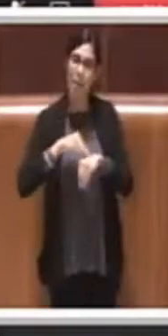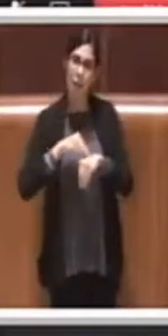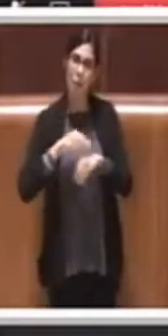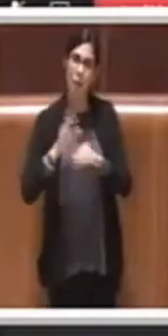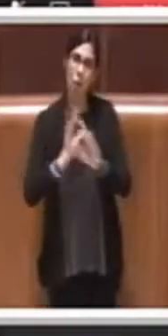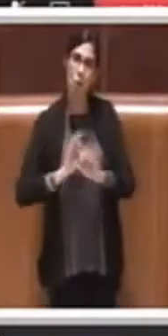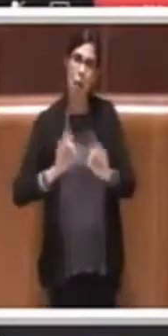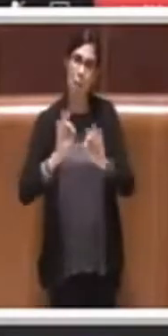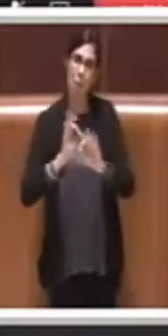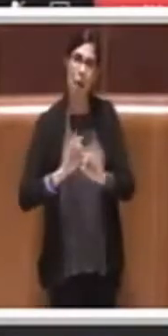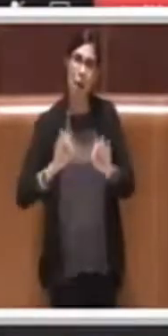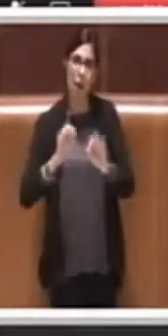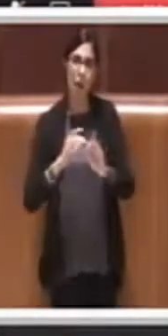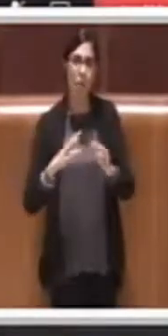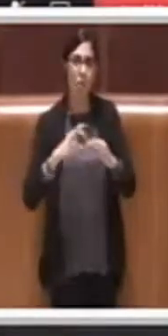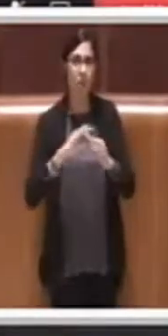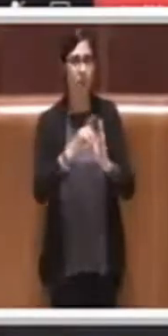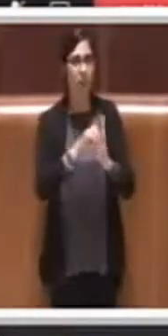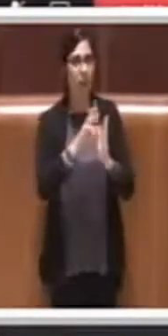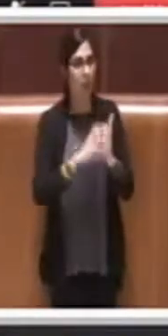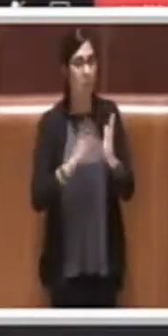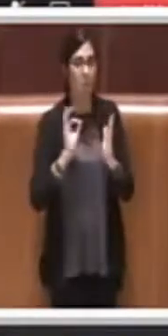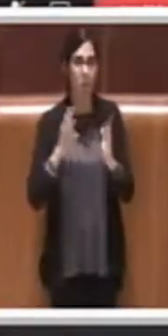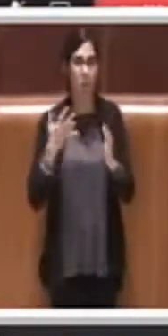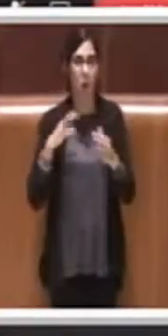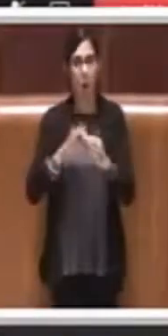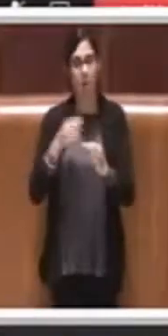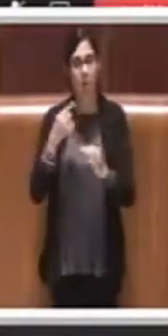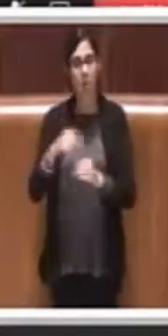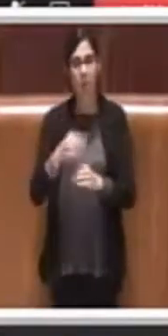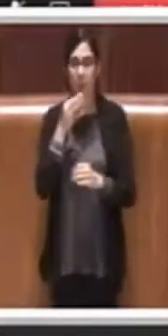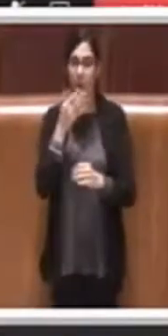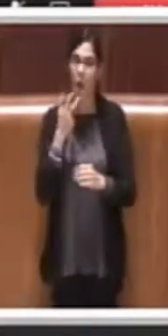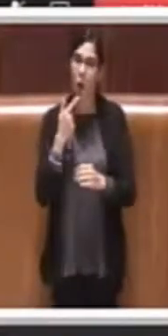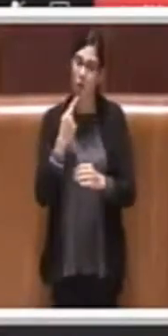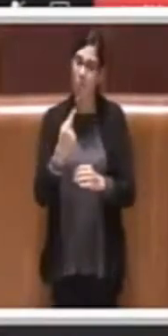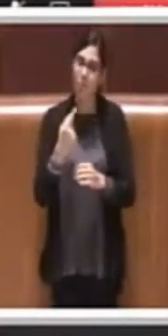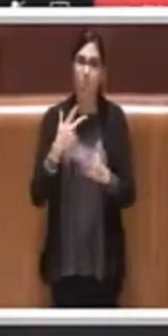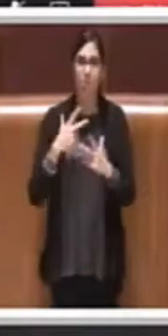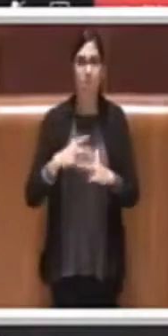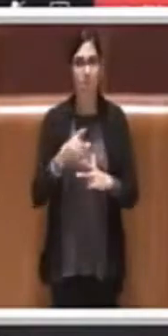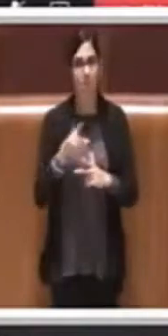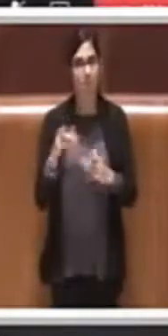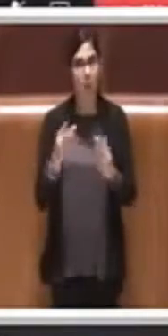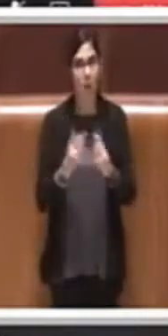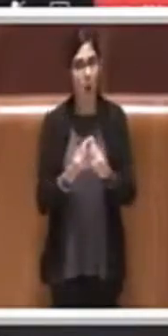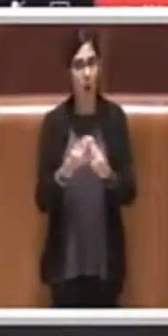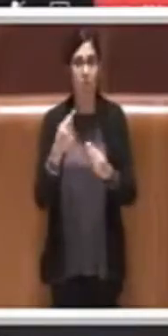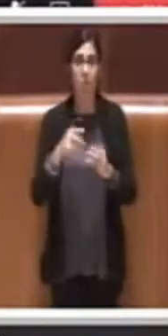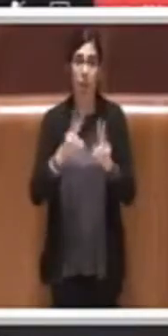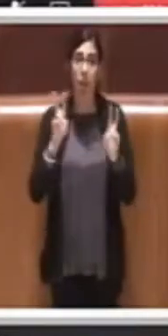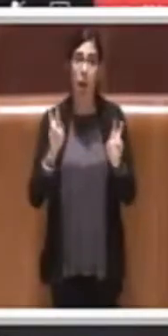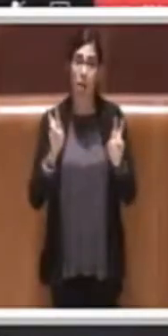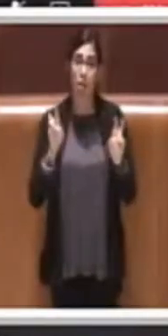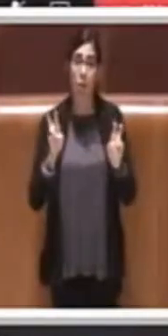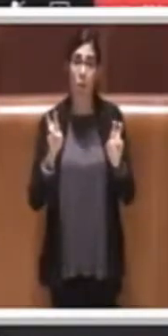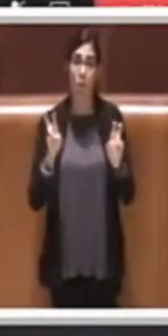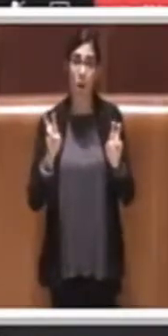che va in tal senso. Quindi volevo rassicurare ai colleghi che questa è una tematica che ci